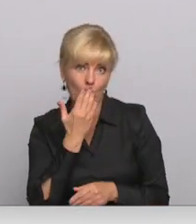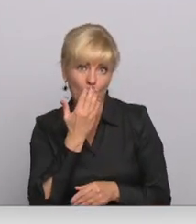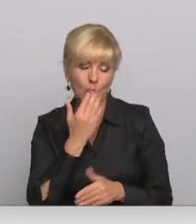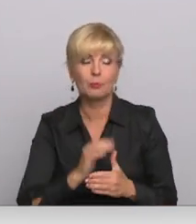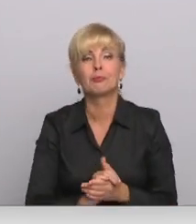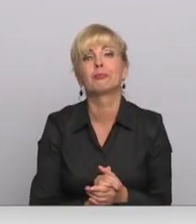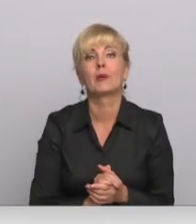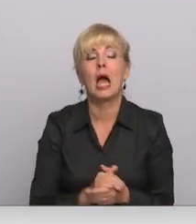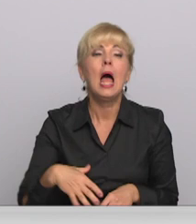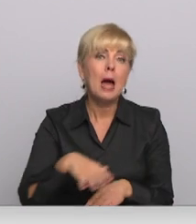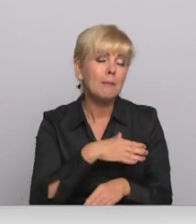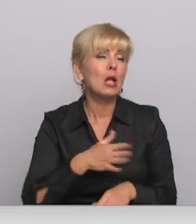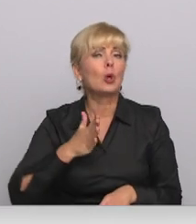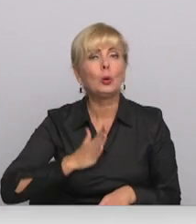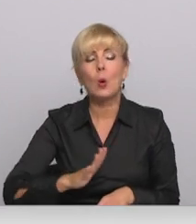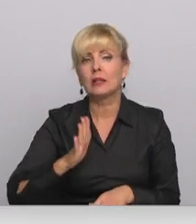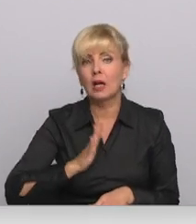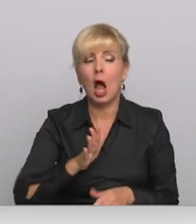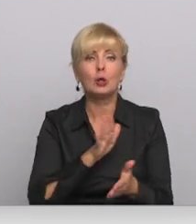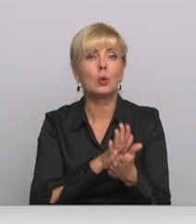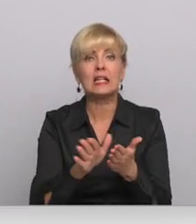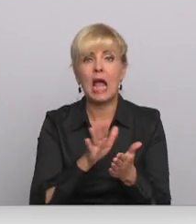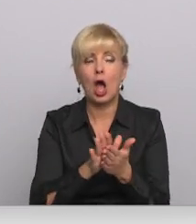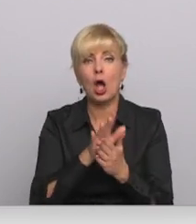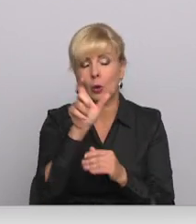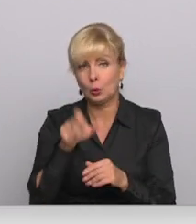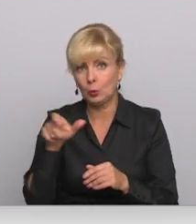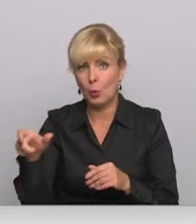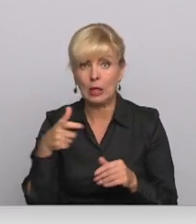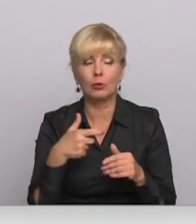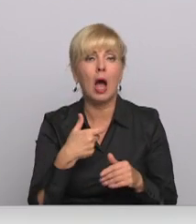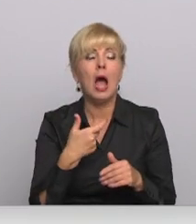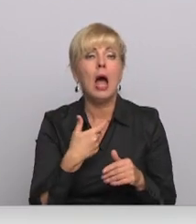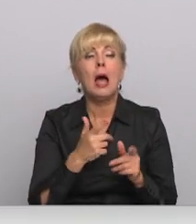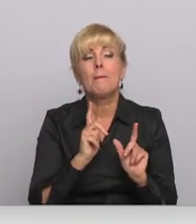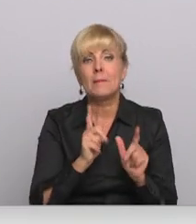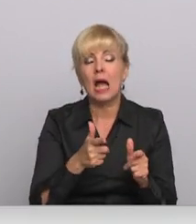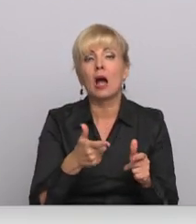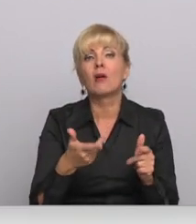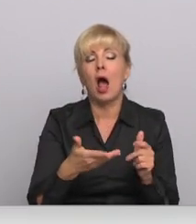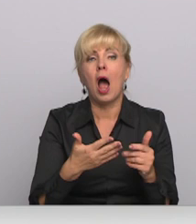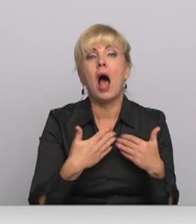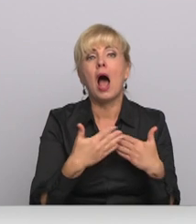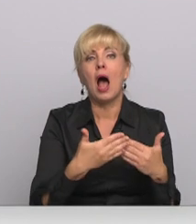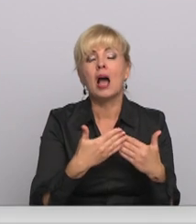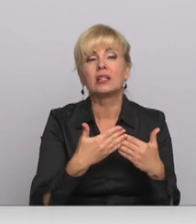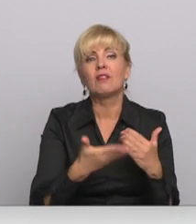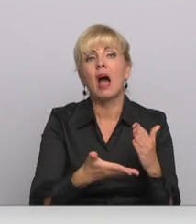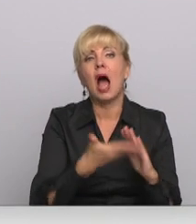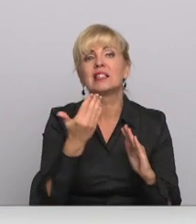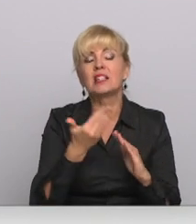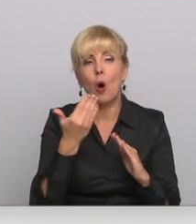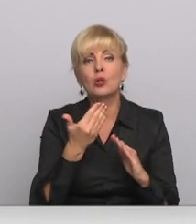Mēs ļoti gaidīsim lietotāju atsaugsmes, lai turpinātu strādāt pie uzlapojumiem, un